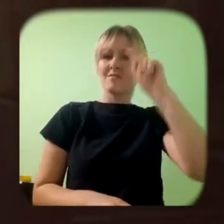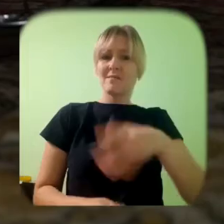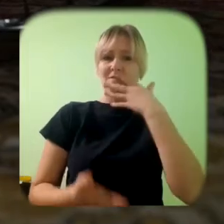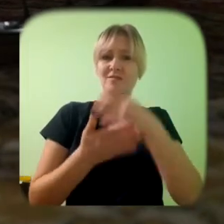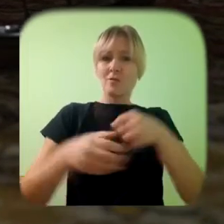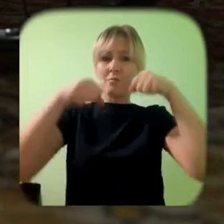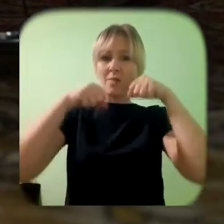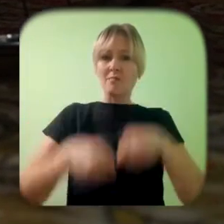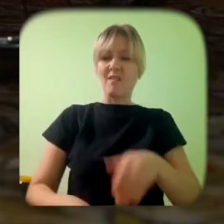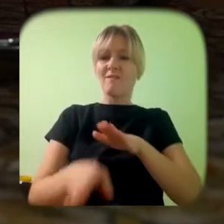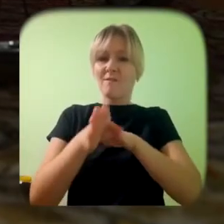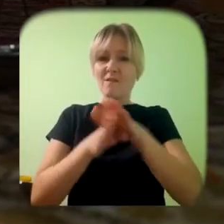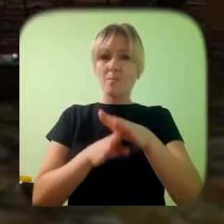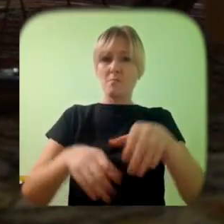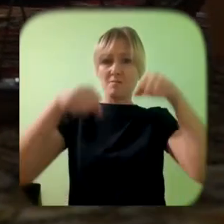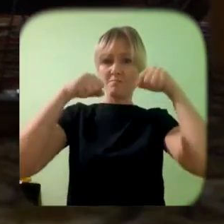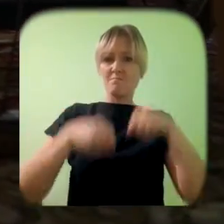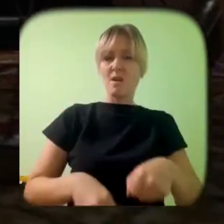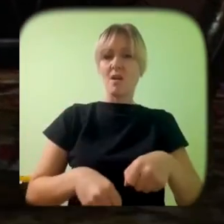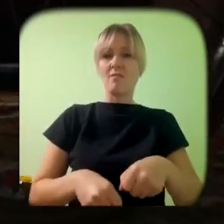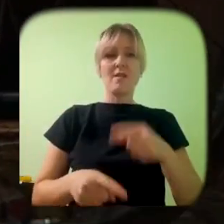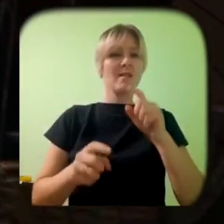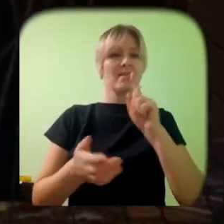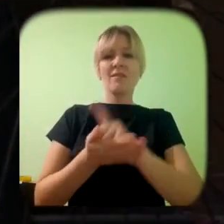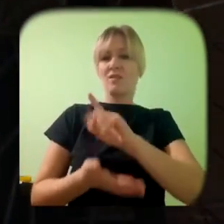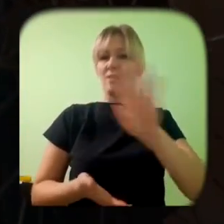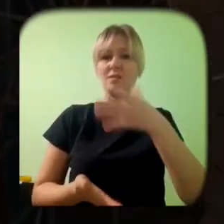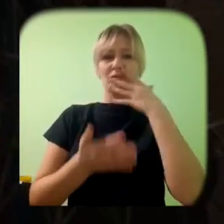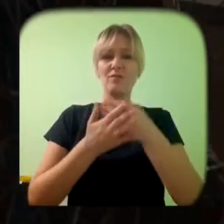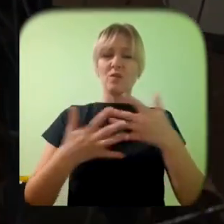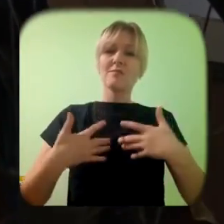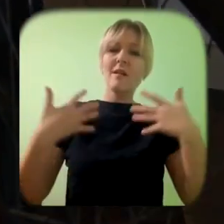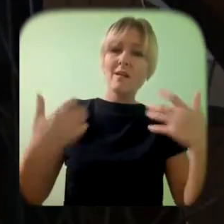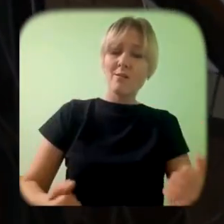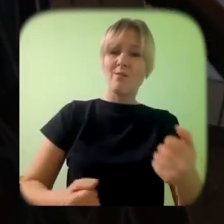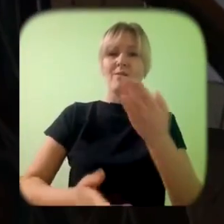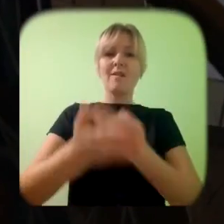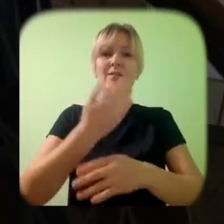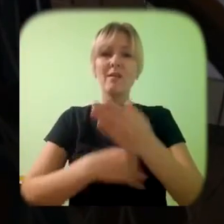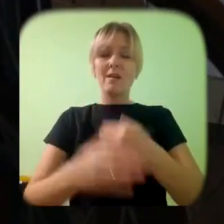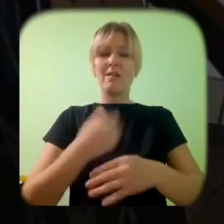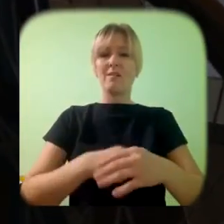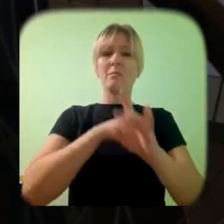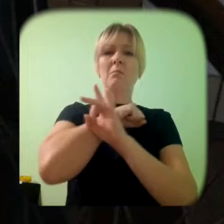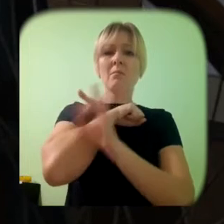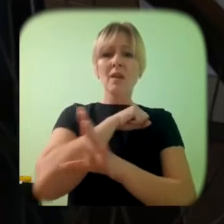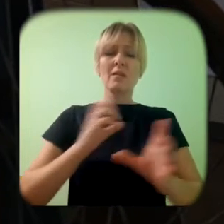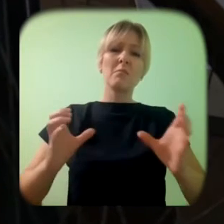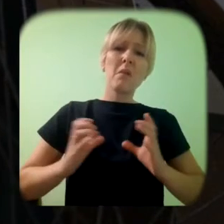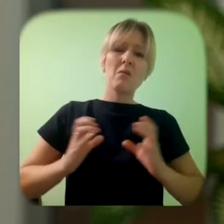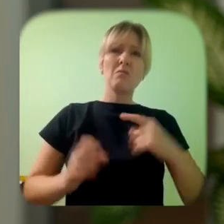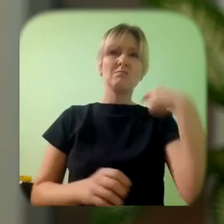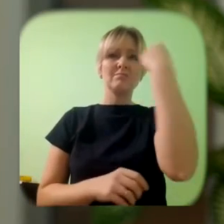fetele cu dizabilități, ca să-și cunoască drepturile, ca să-și le poată exercita. Deoarece, indiferent de starea de